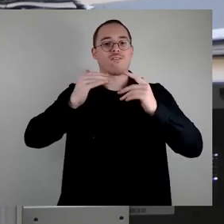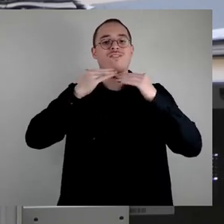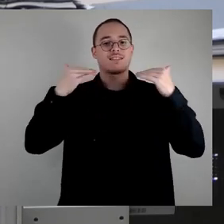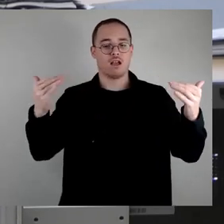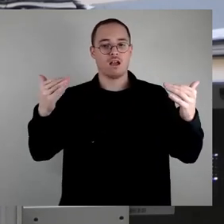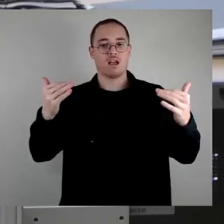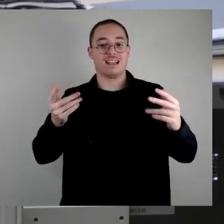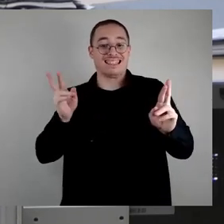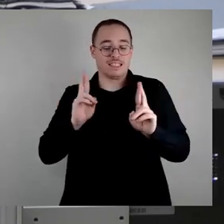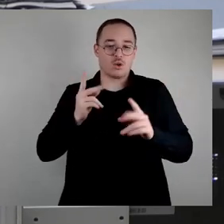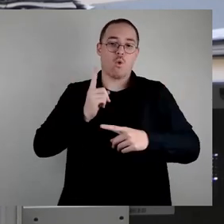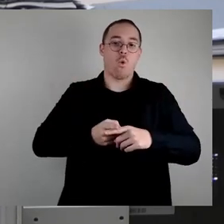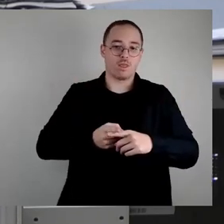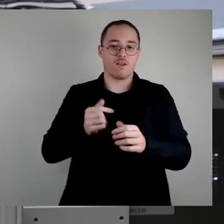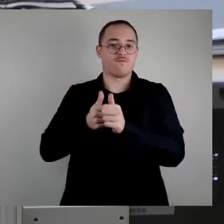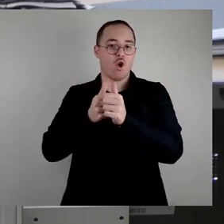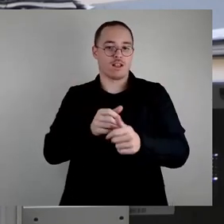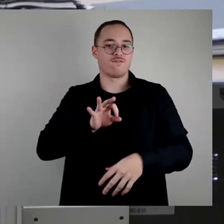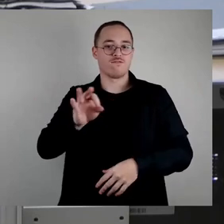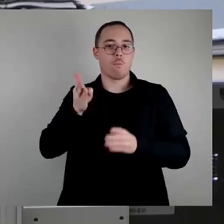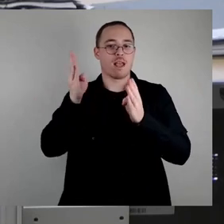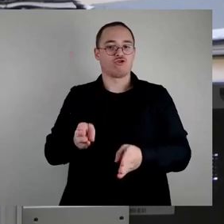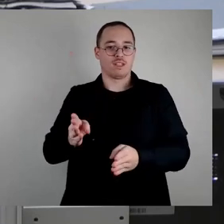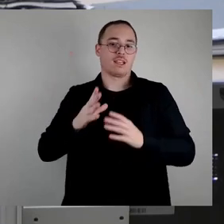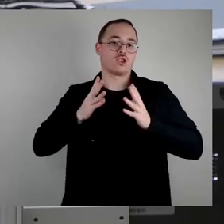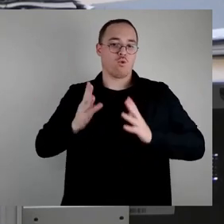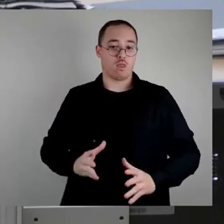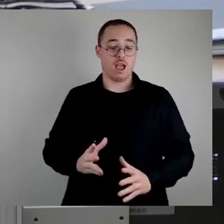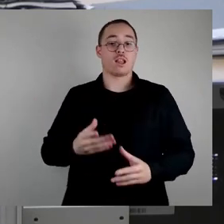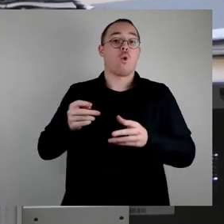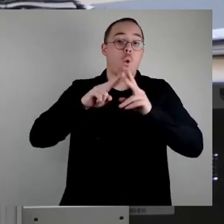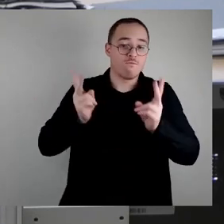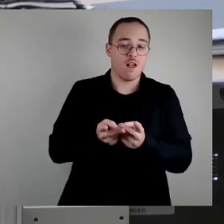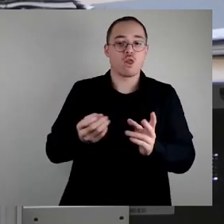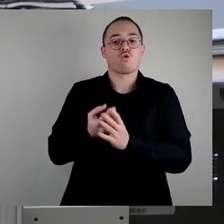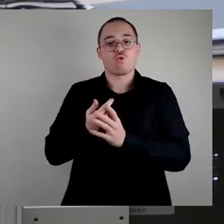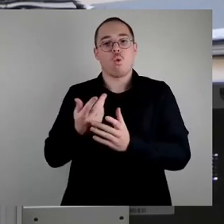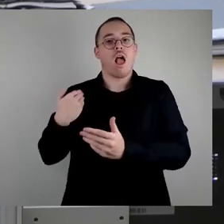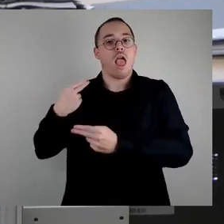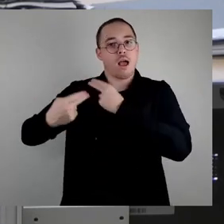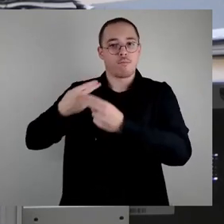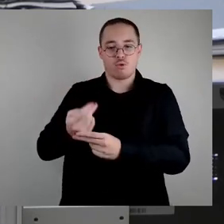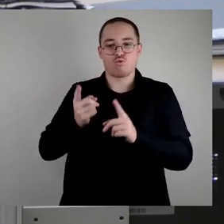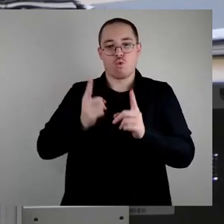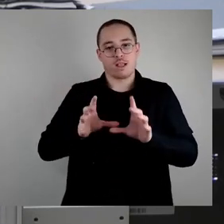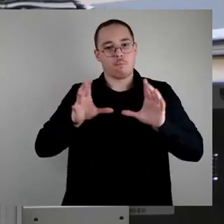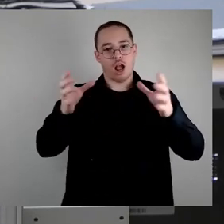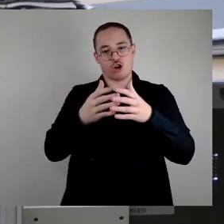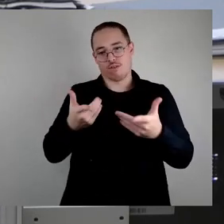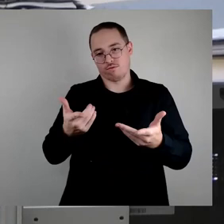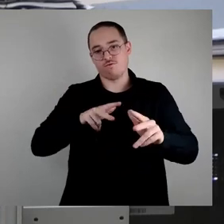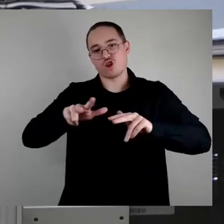menschliche Gesundheit, die Umwelt, das Kulturerbe und die wirtschaftlichen Tätigkeiten in der Gemeinschaft zu schaffen. Und ähnlich heißt es natürlich auch im